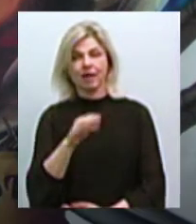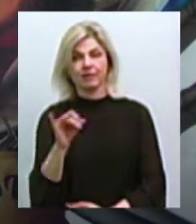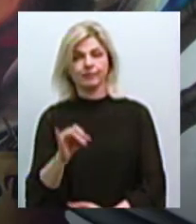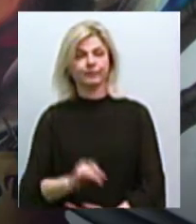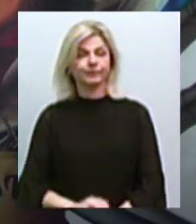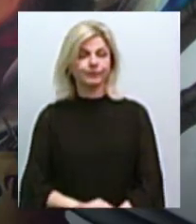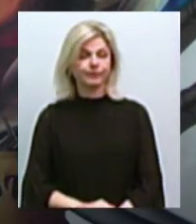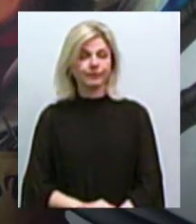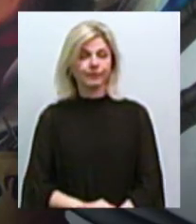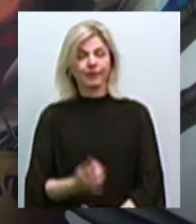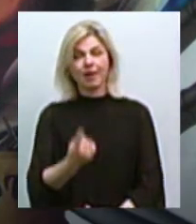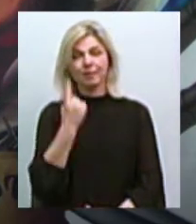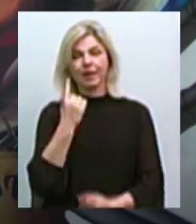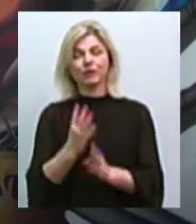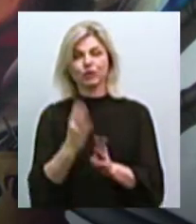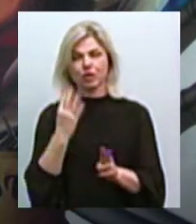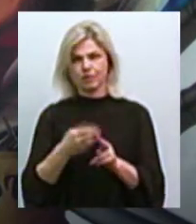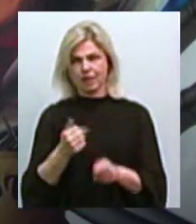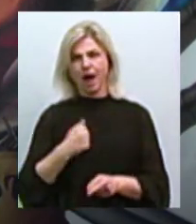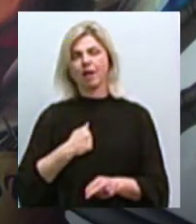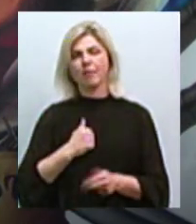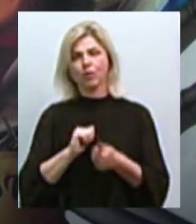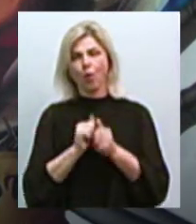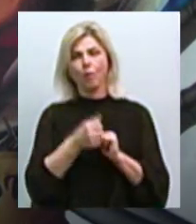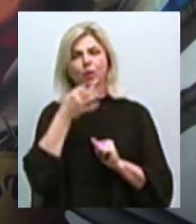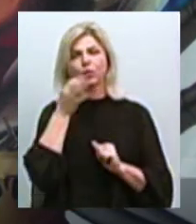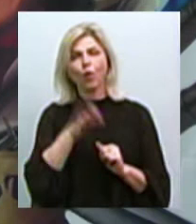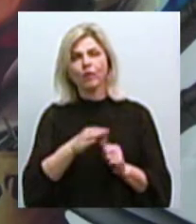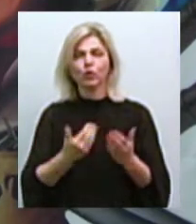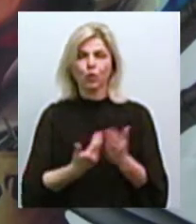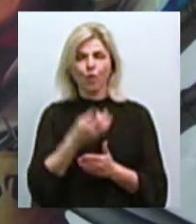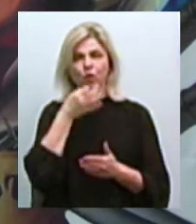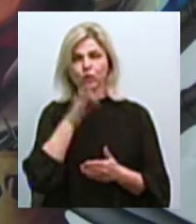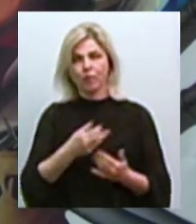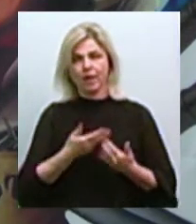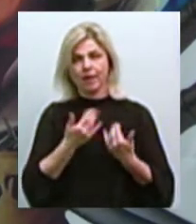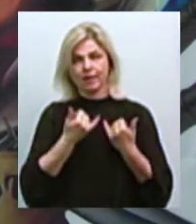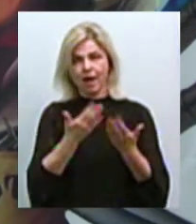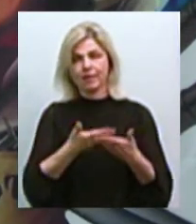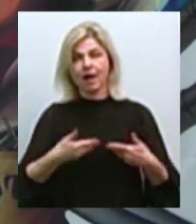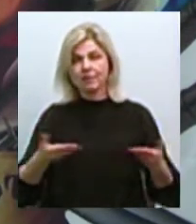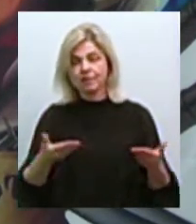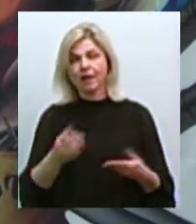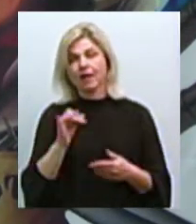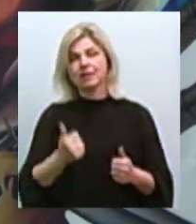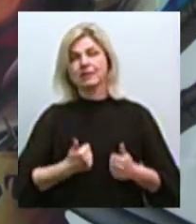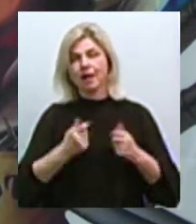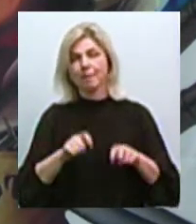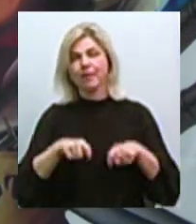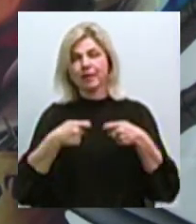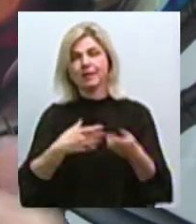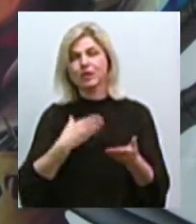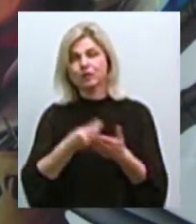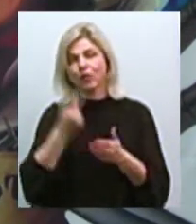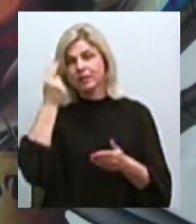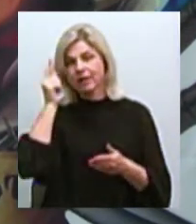В першу чергу, це армія, це обмін досвідом, це новий досвід для нас. Також ми намагаємося передати свої знання, щось нове